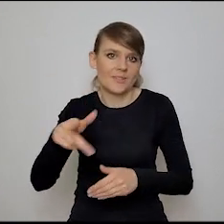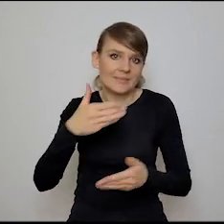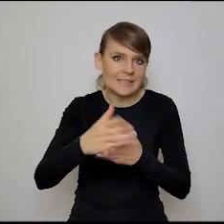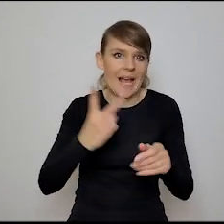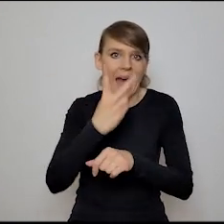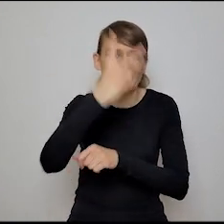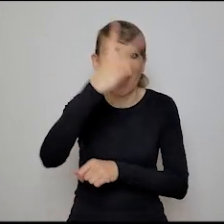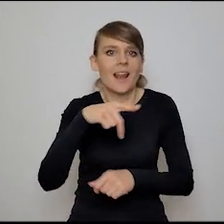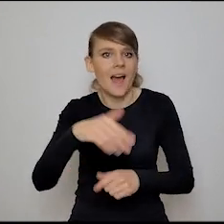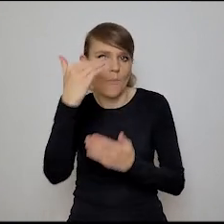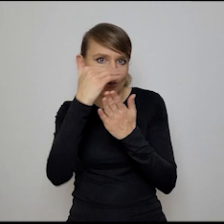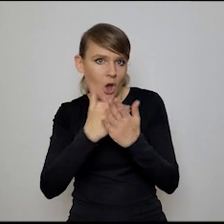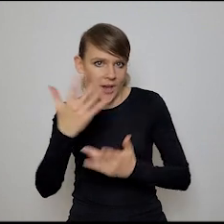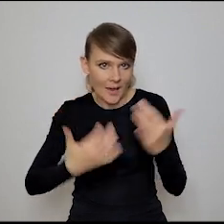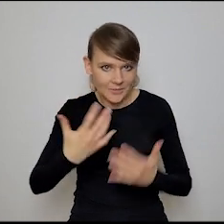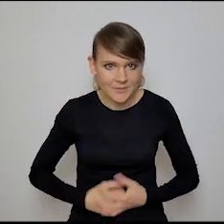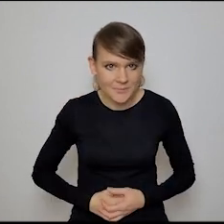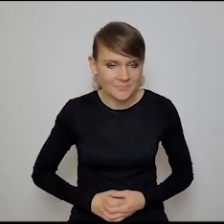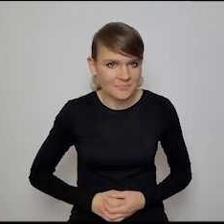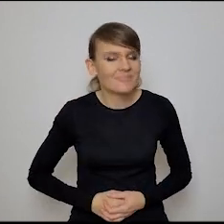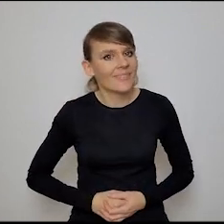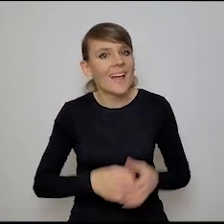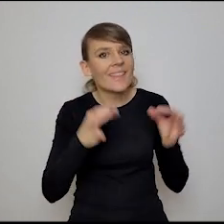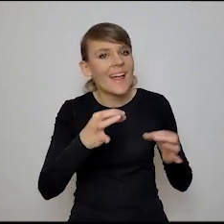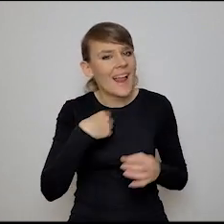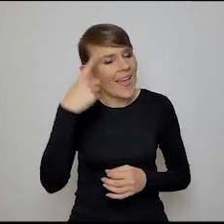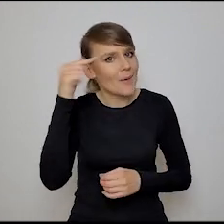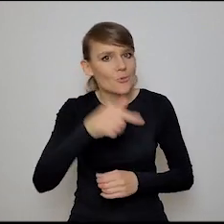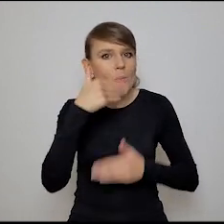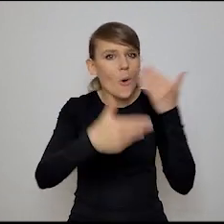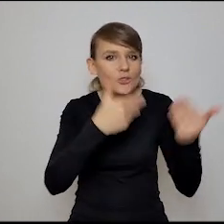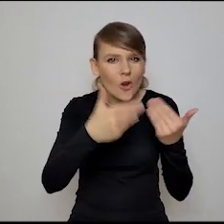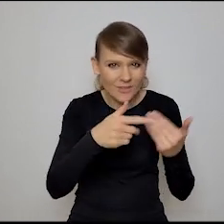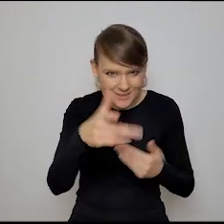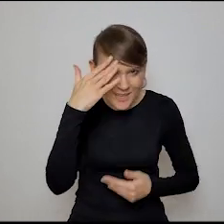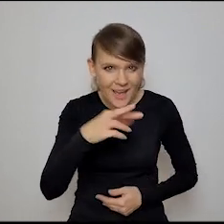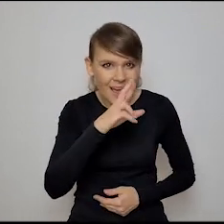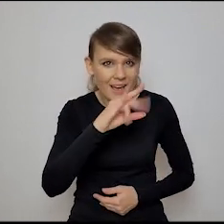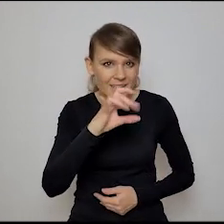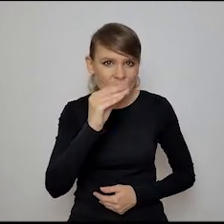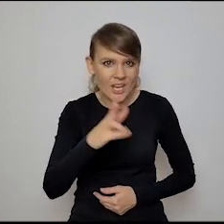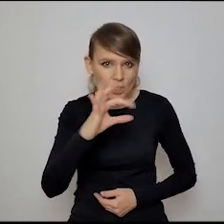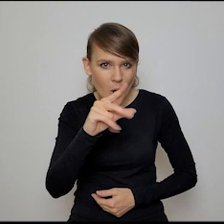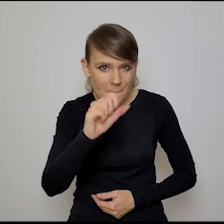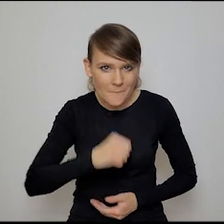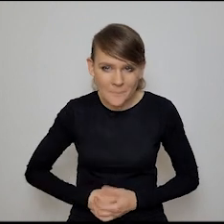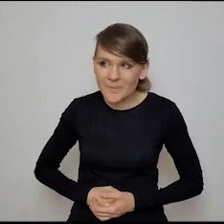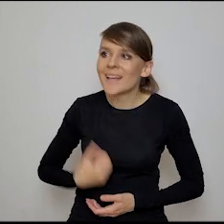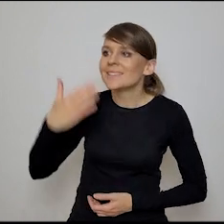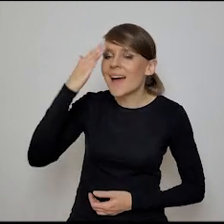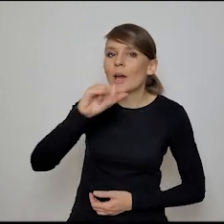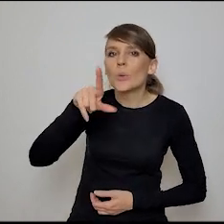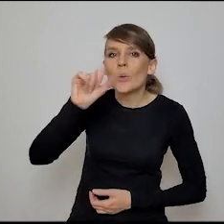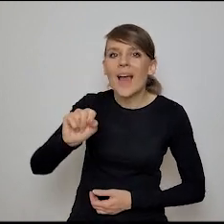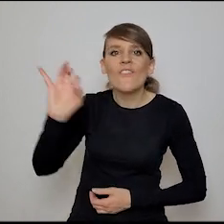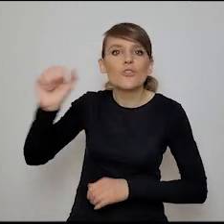pocisnąć karierę programistyczną. W tym momencie, to wiesz, kogo muszę pozdrowić? Nie wiem, czy ty znasz Ryśka Szopę? Znam Julię,